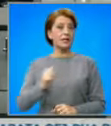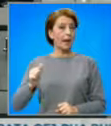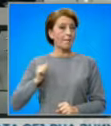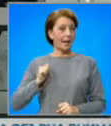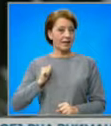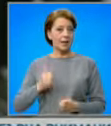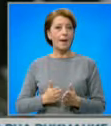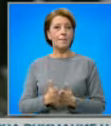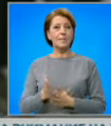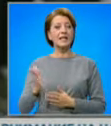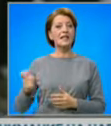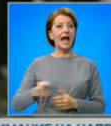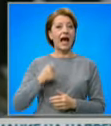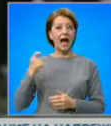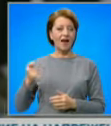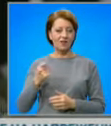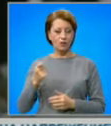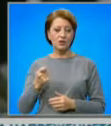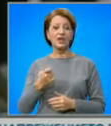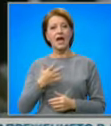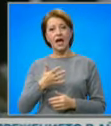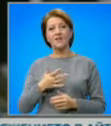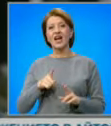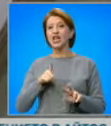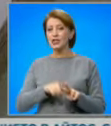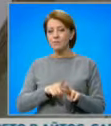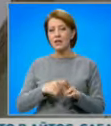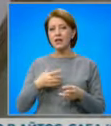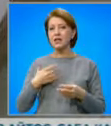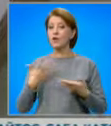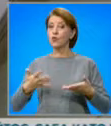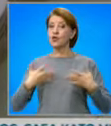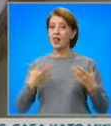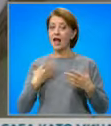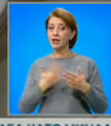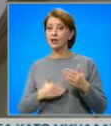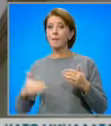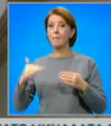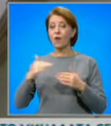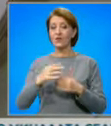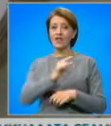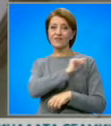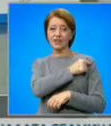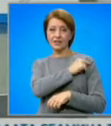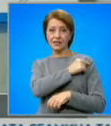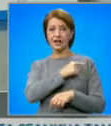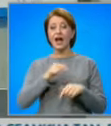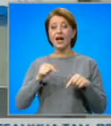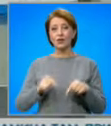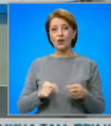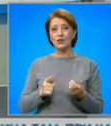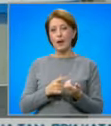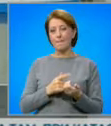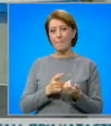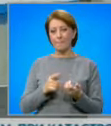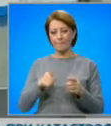През август в Изперих имало ръст на желаящите да се вакцинират. Над 4600 души са го направили, но този месец броят е